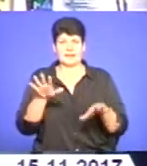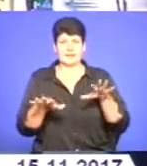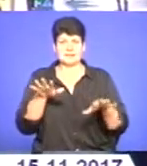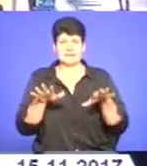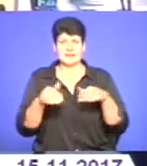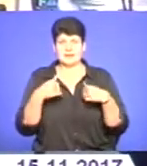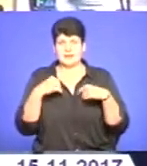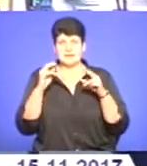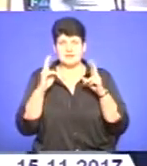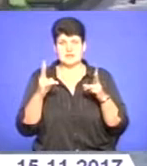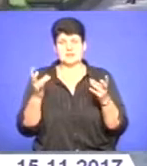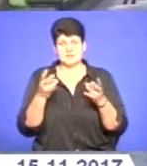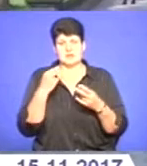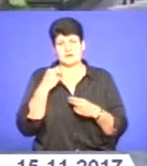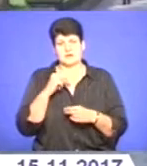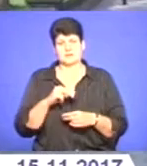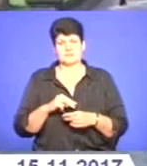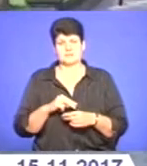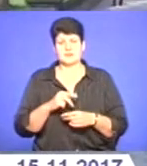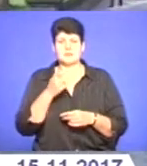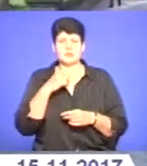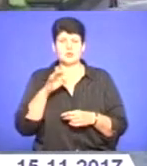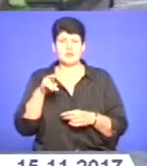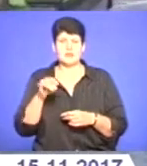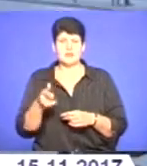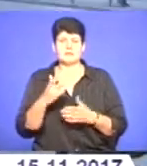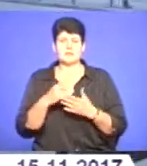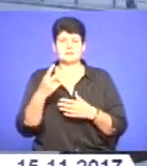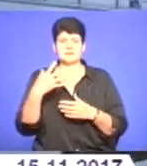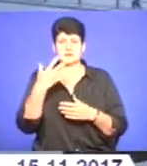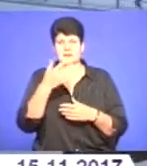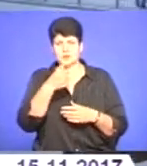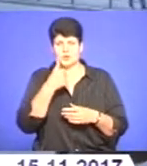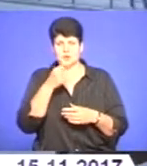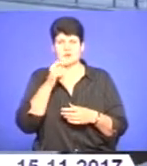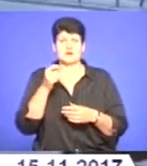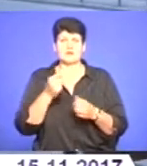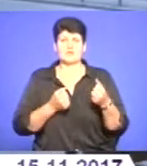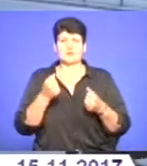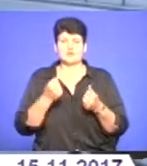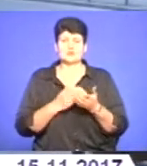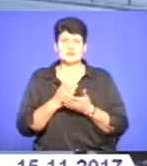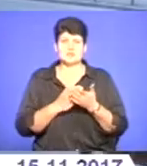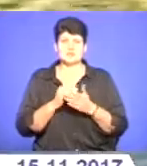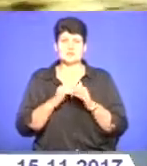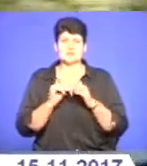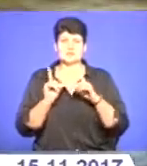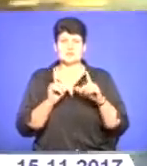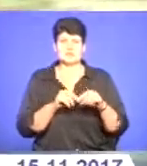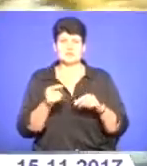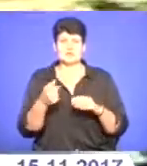Я не знаю, бажали би кращого. Пан Олег має 25 років водійського стажу. Часто доїжджає до Тернополя із Борщова.